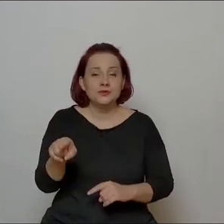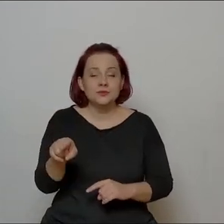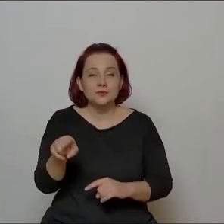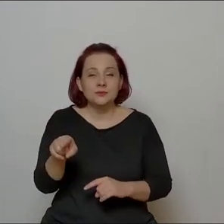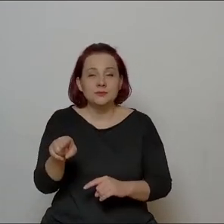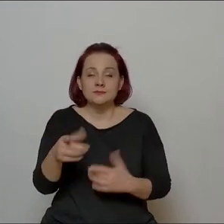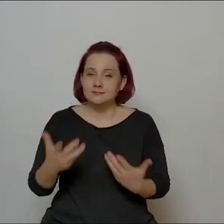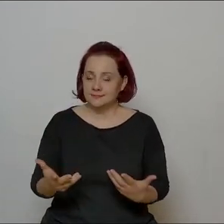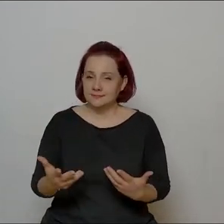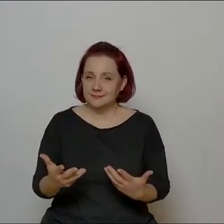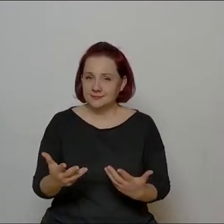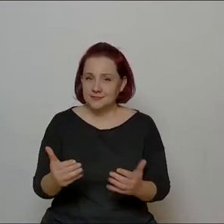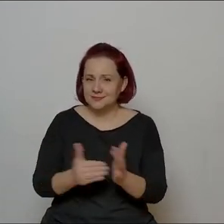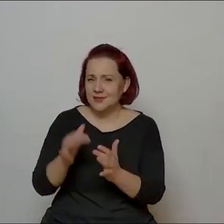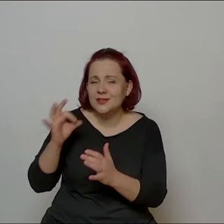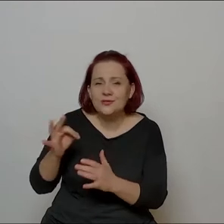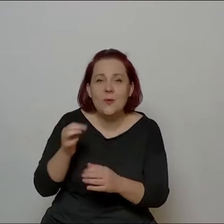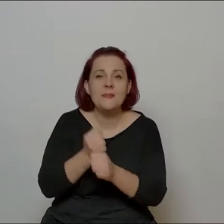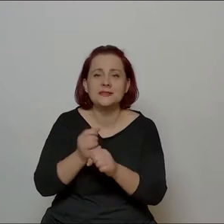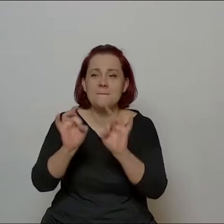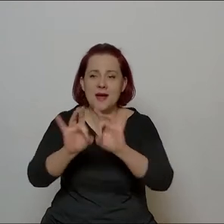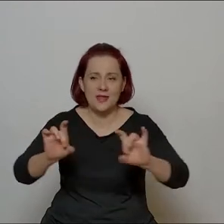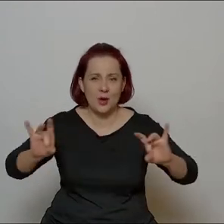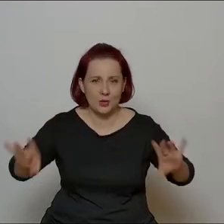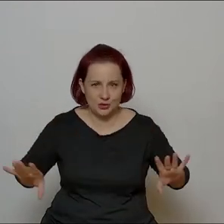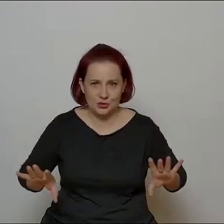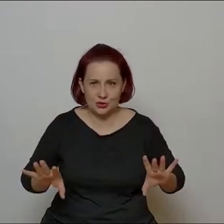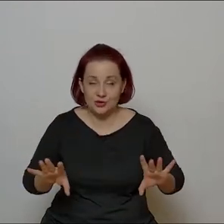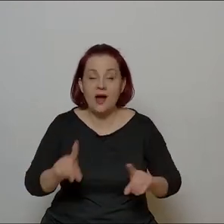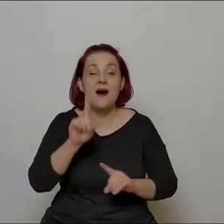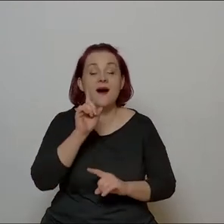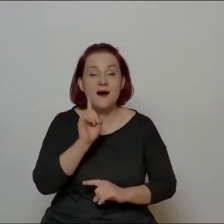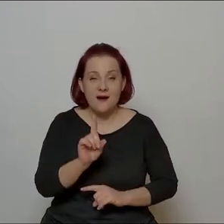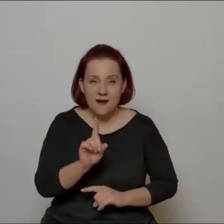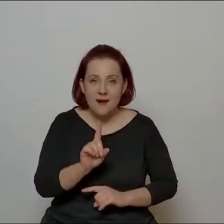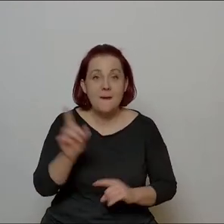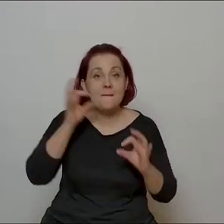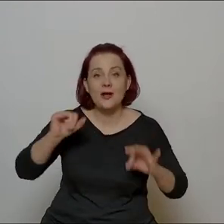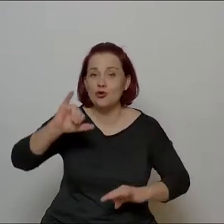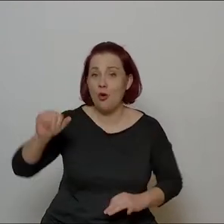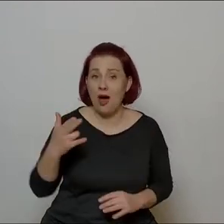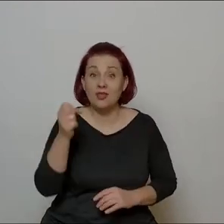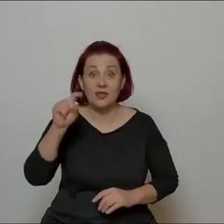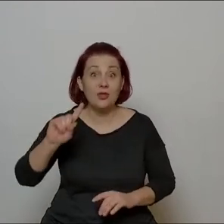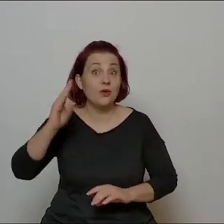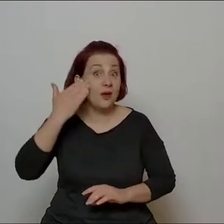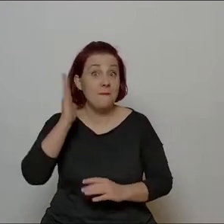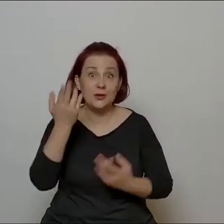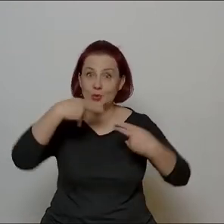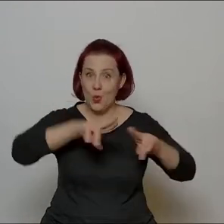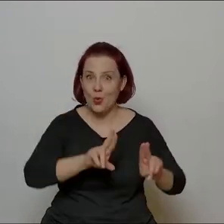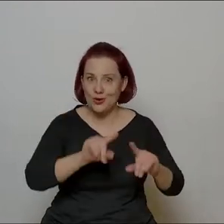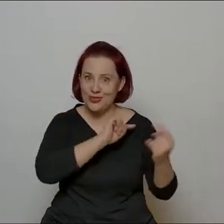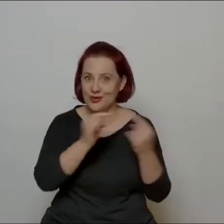Natomiast, nie wspominając o pracy pedagogicznej, natomiast kiedy pani Anna dowiedziała się o tym, że weźmie udział w tym